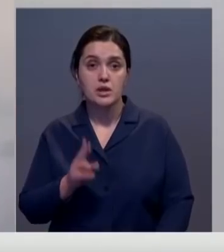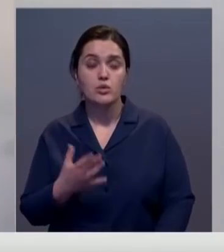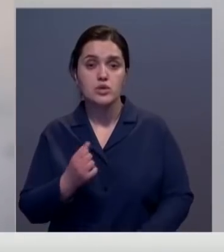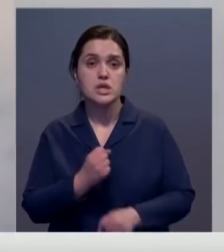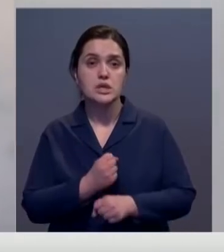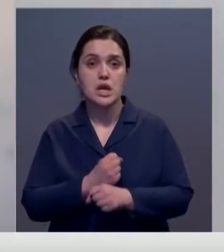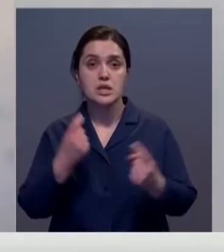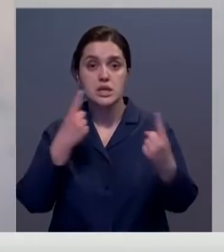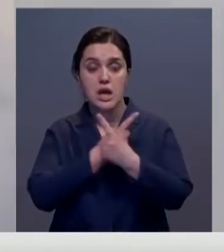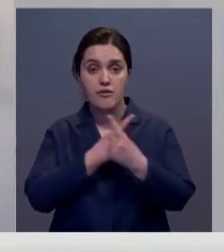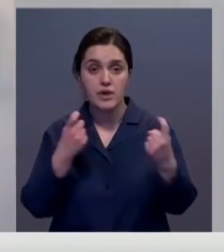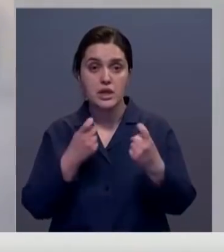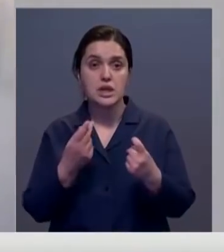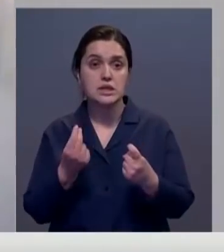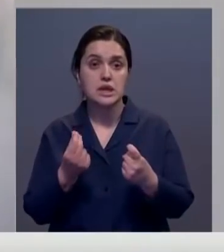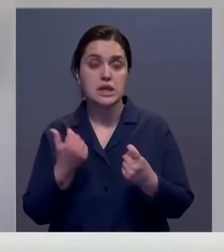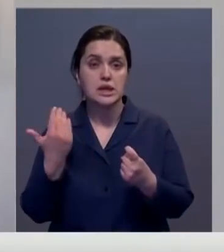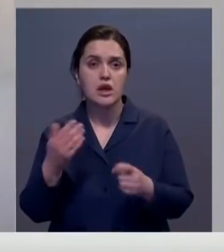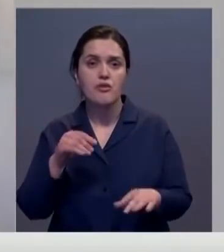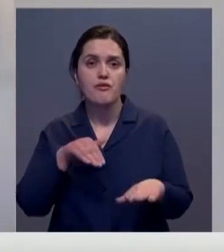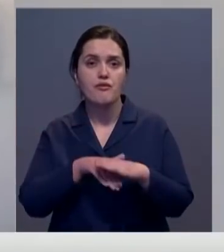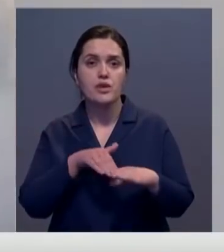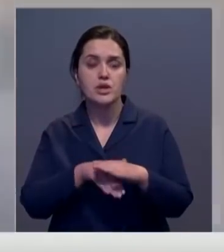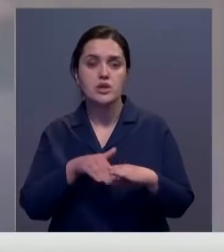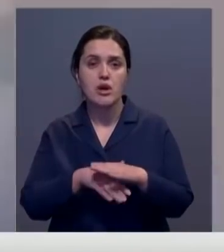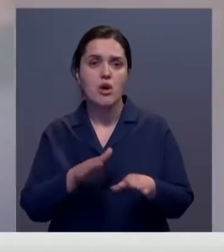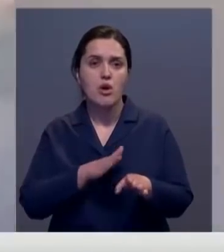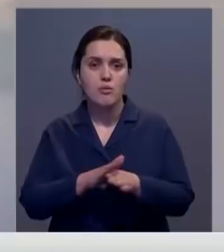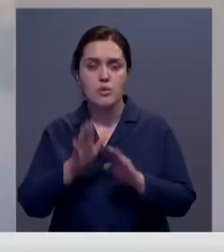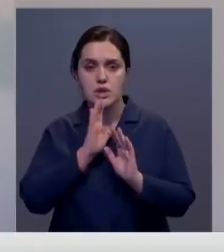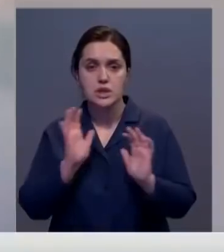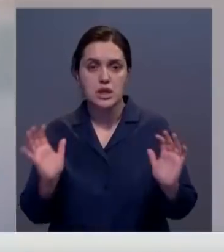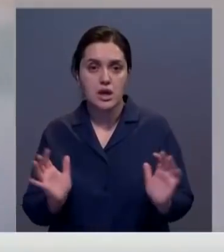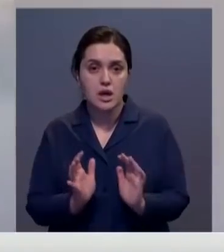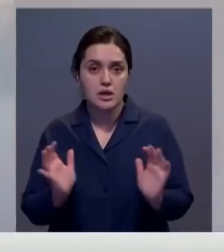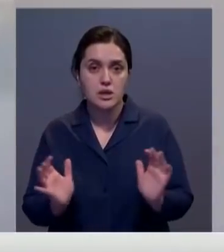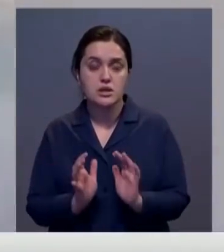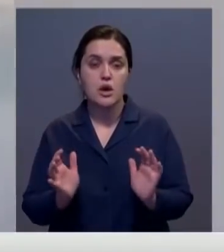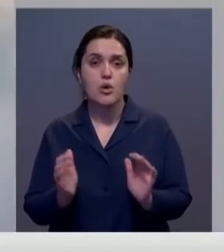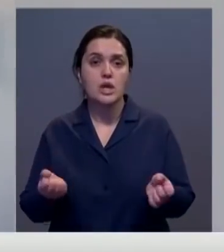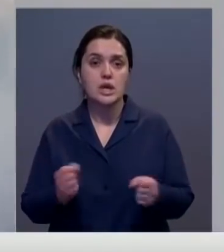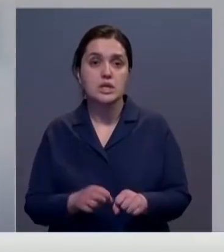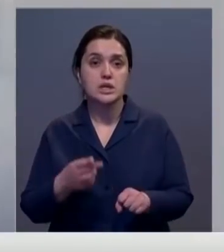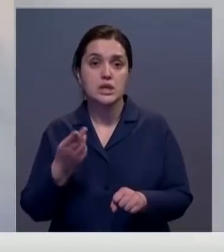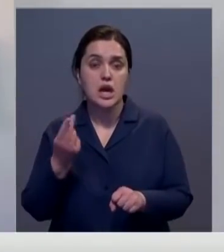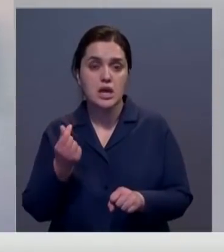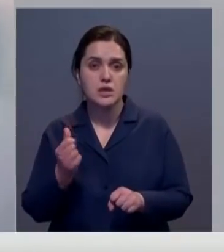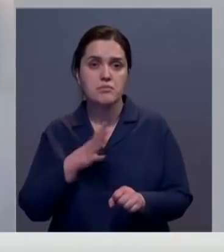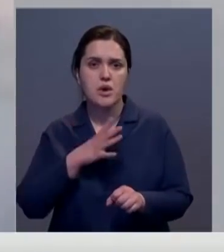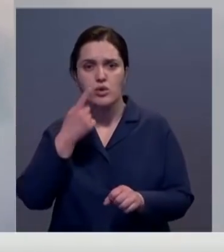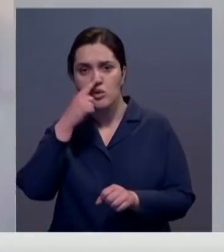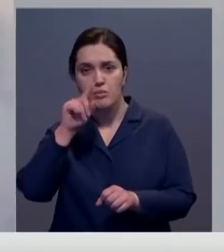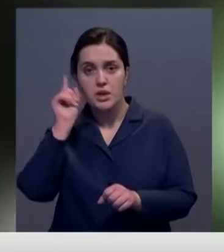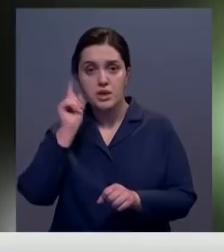уже сделали заявление по этому поводу. Там утверждают, что деньги их вкладчиков находятся в полной сохранности. Украденные средства были